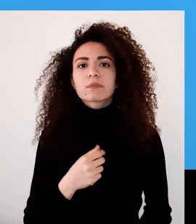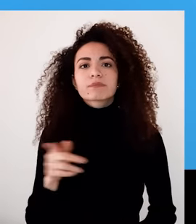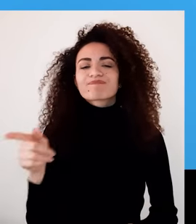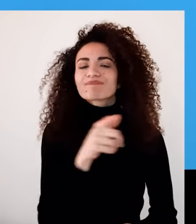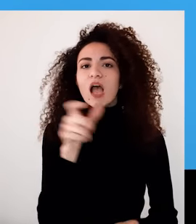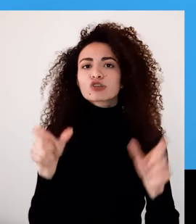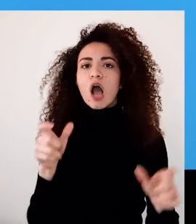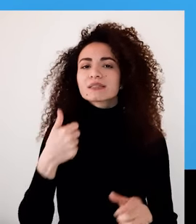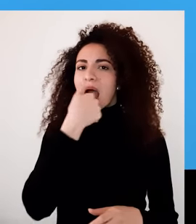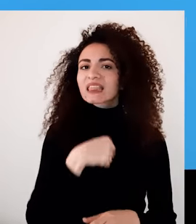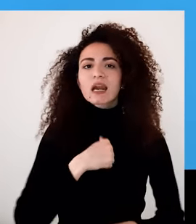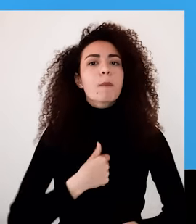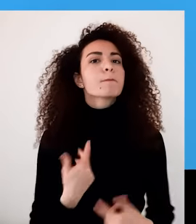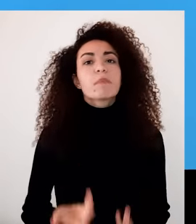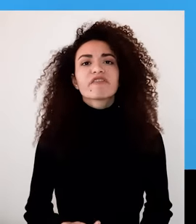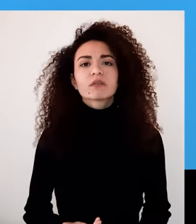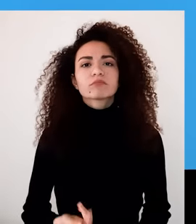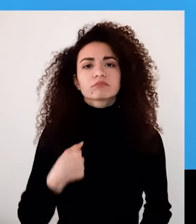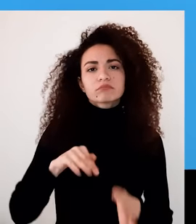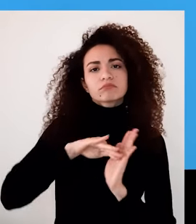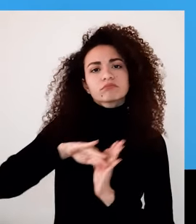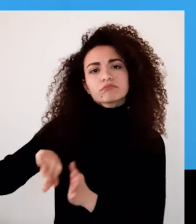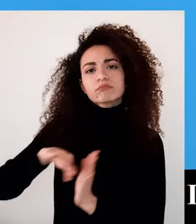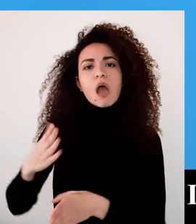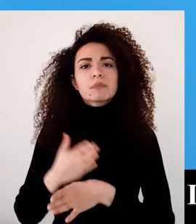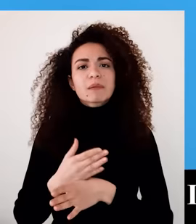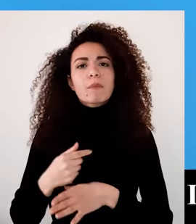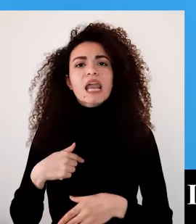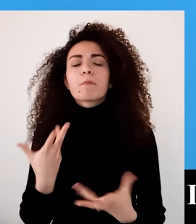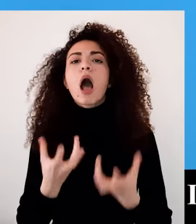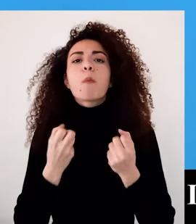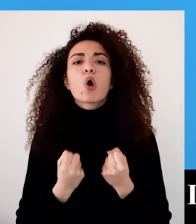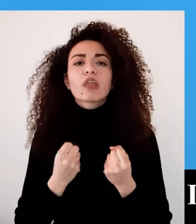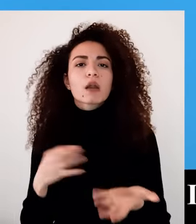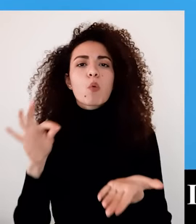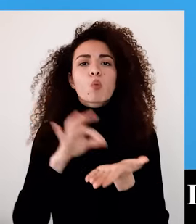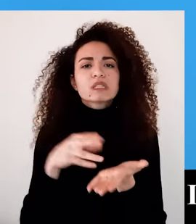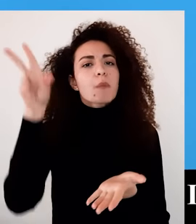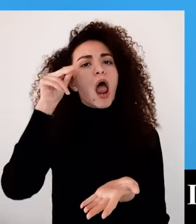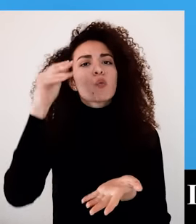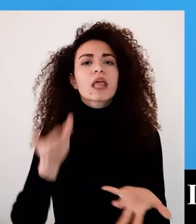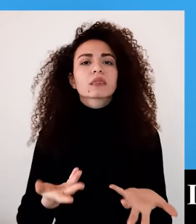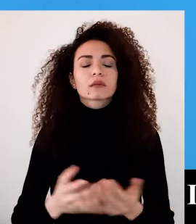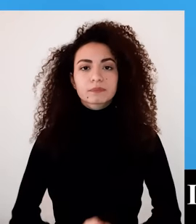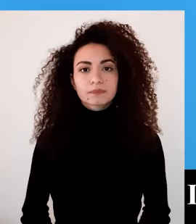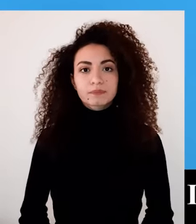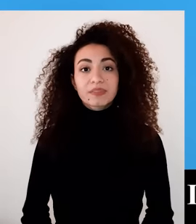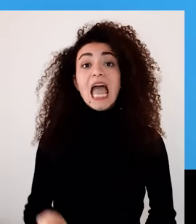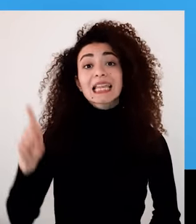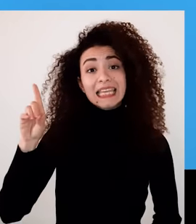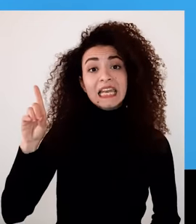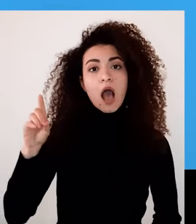أشعر أني غير محترمة ومقدرة عندما يتم إبعادي بسبب غياب إمكانية الوصول